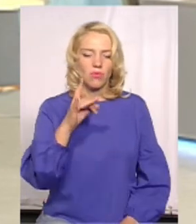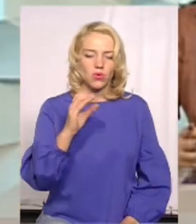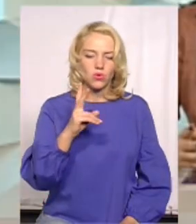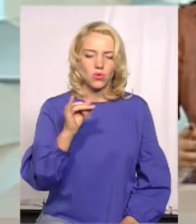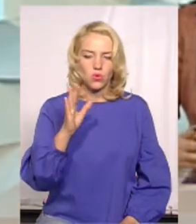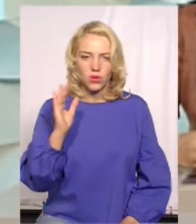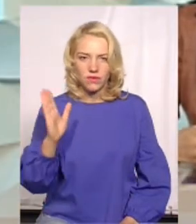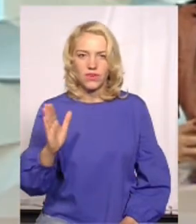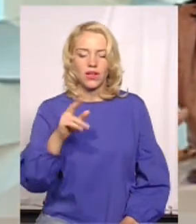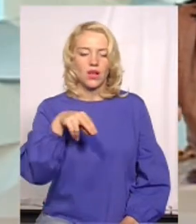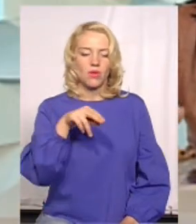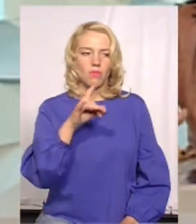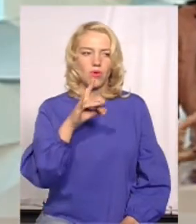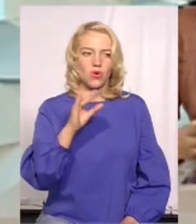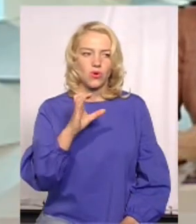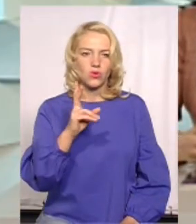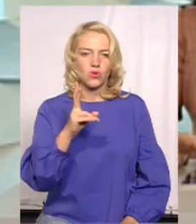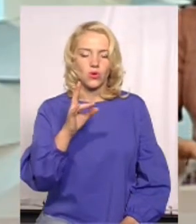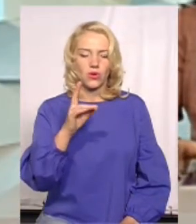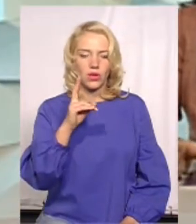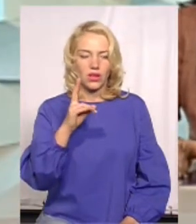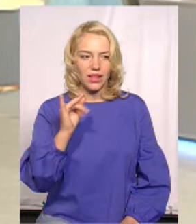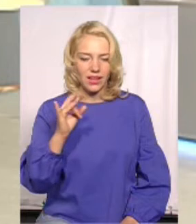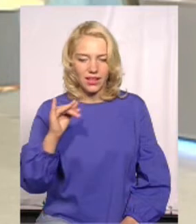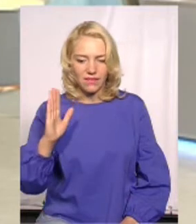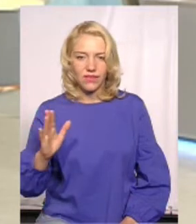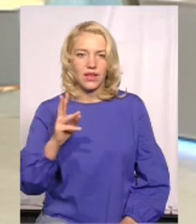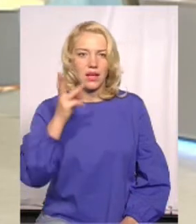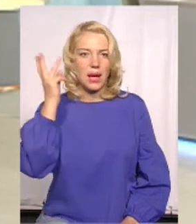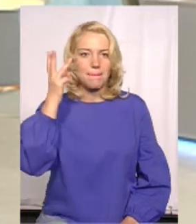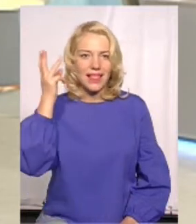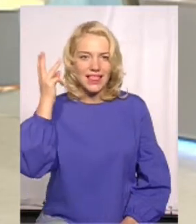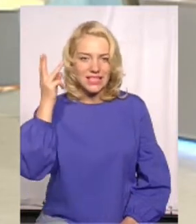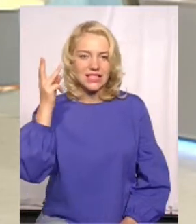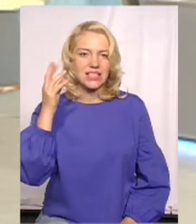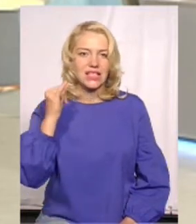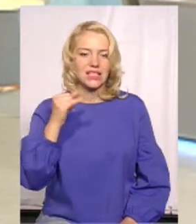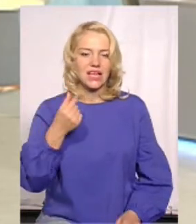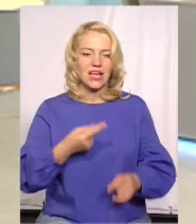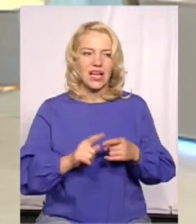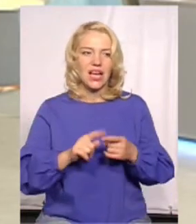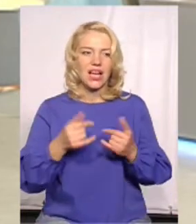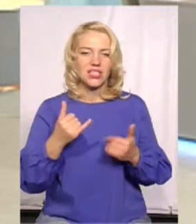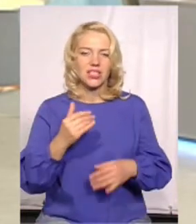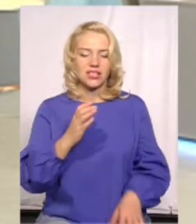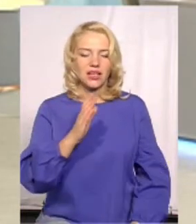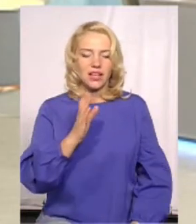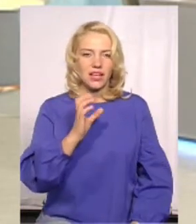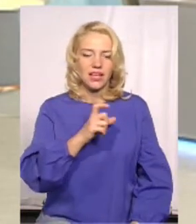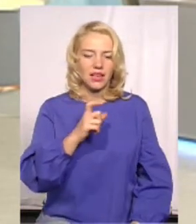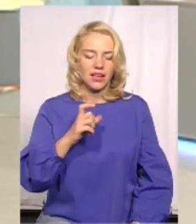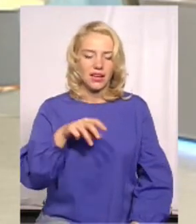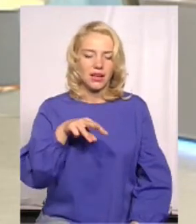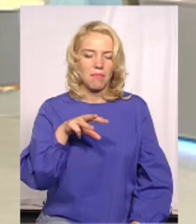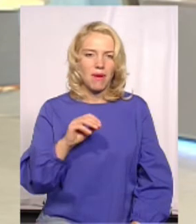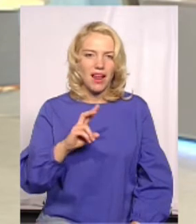Хмельницький і Хмельвіль, тобто, як ми кажемо, зараз настала ера Хмельвілю. Ось, і